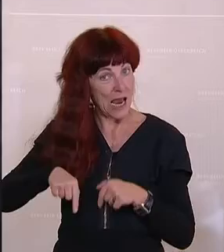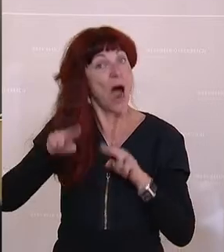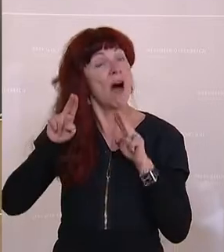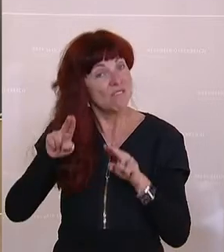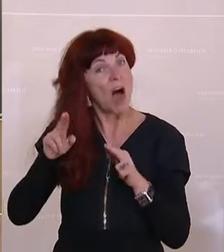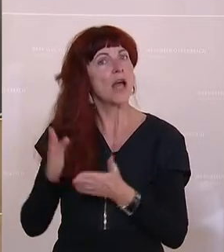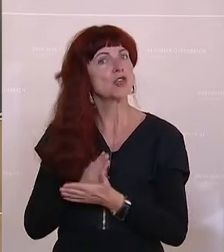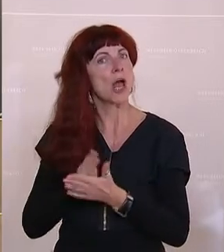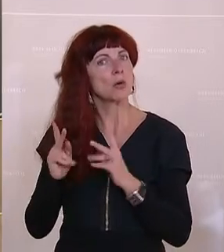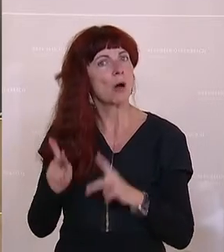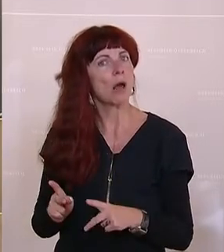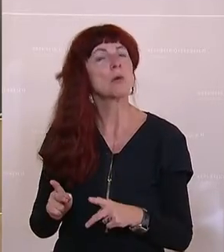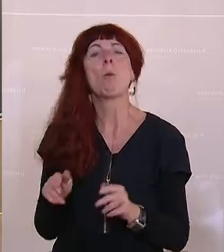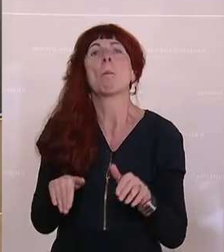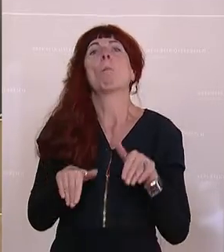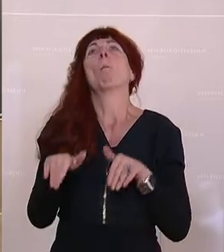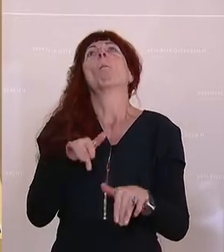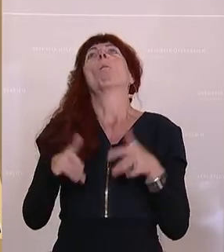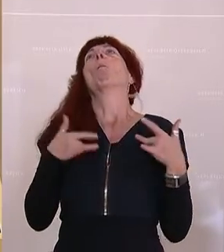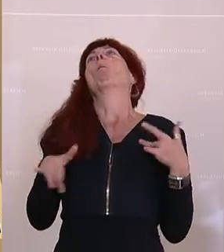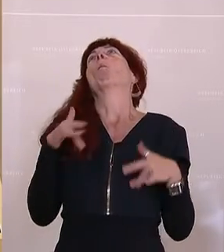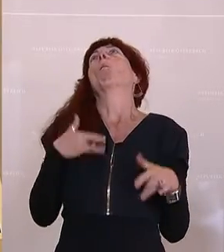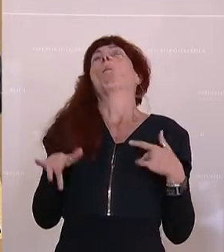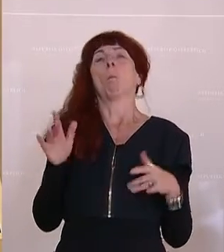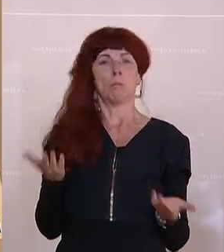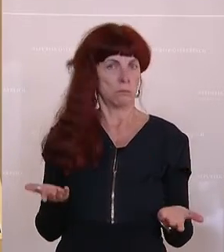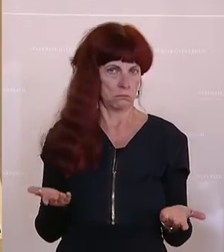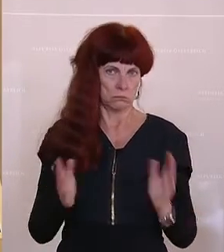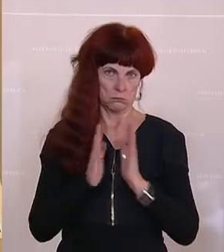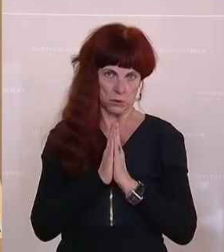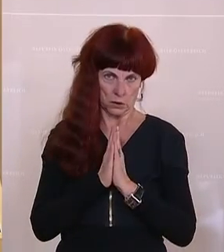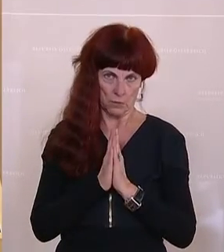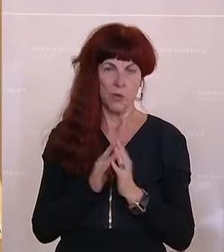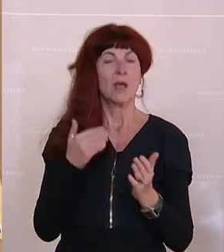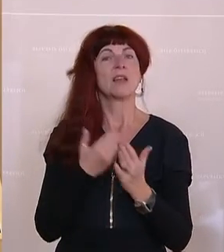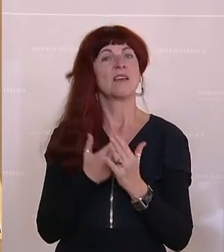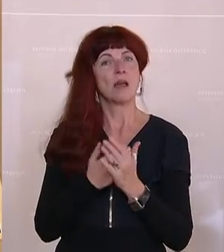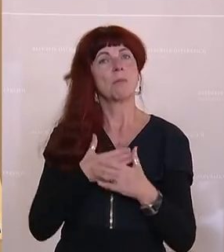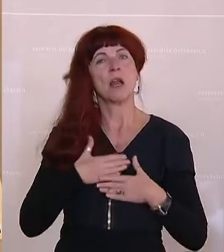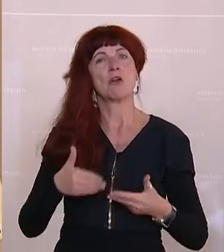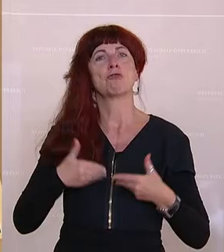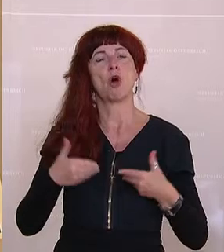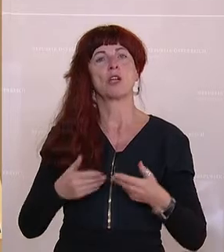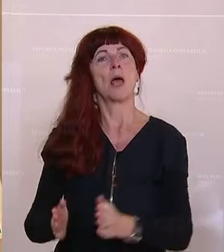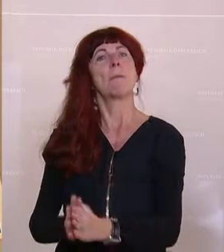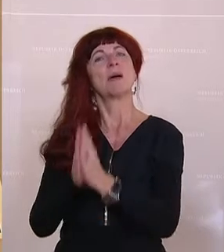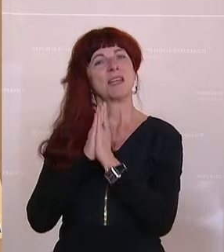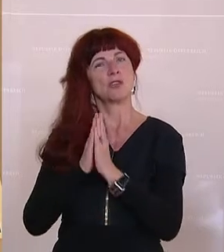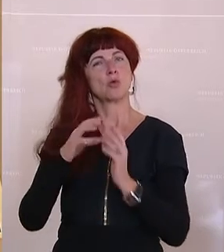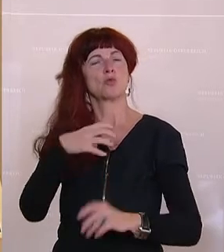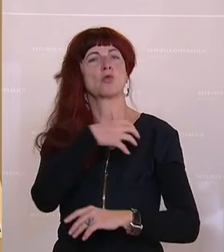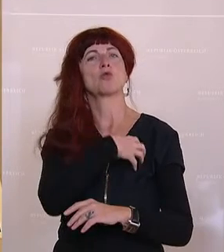entscheiden kann, dann auf einmal nichts mehr davon wissen wollen. In diesem Sinne würde ich mich freuen, wenn der Petitions und Bürgerinnen